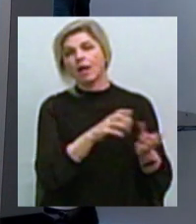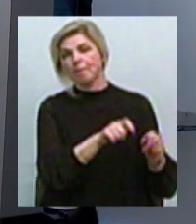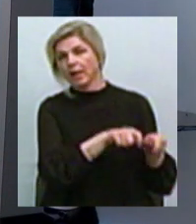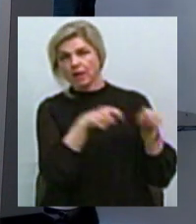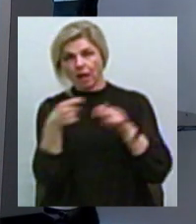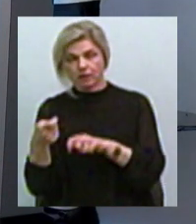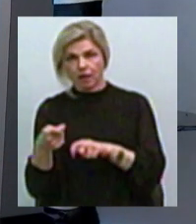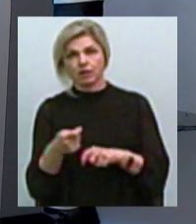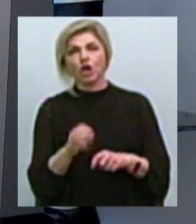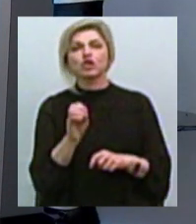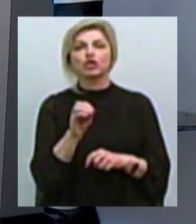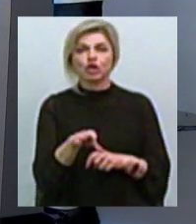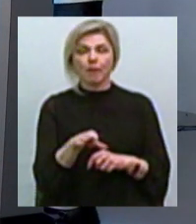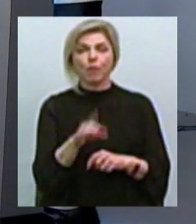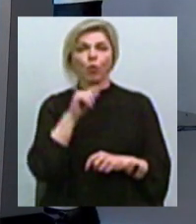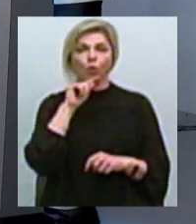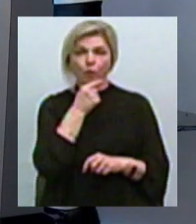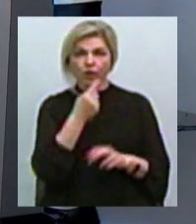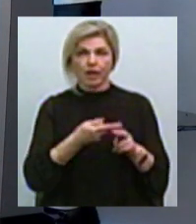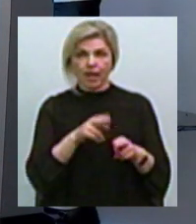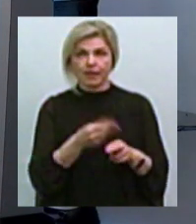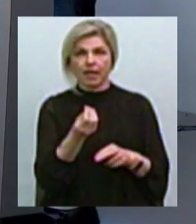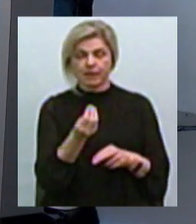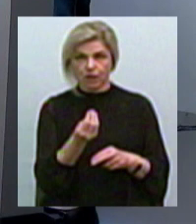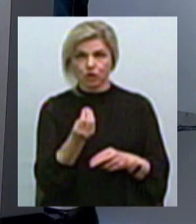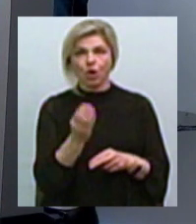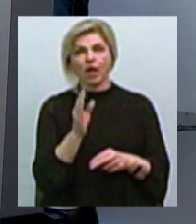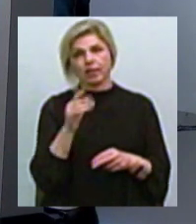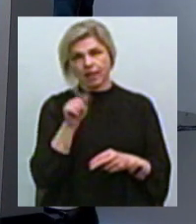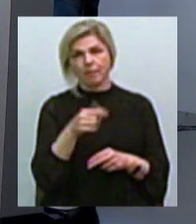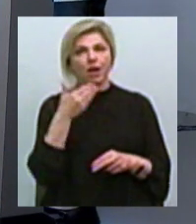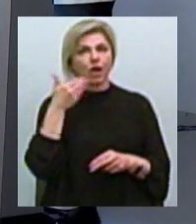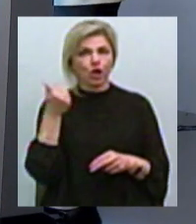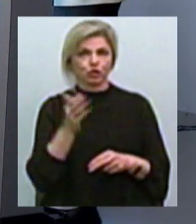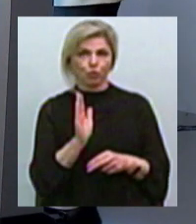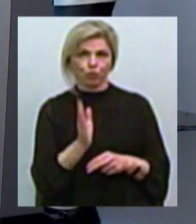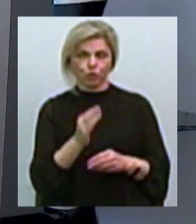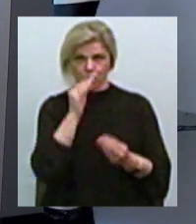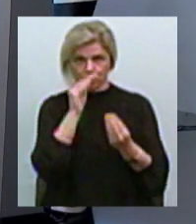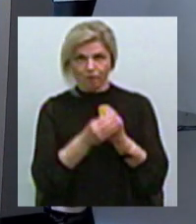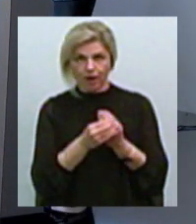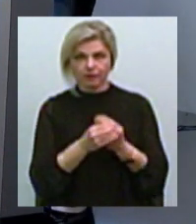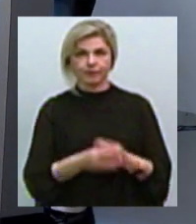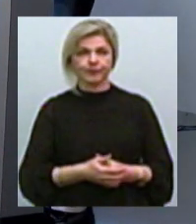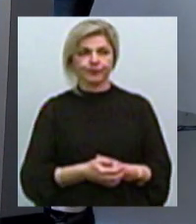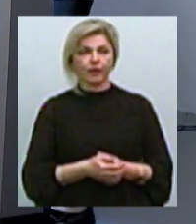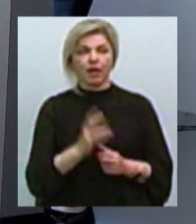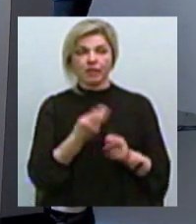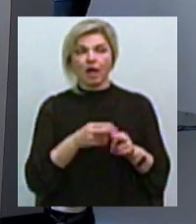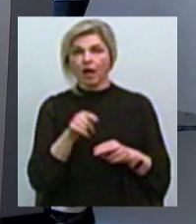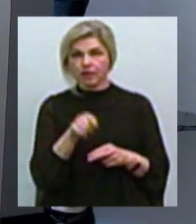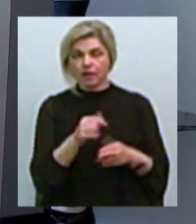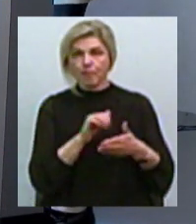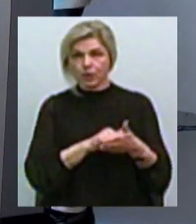частини світу Чим компактніше будуть ці грошові кошти, тим легше їх буде сховати І на фоні цього